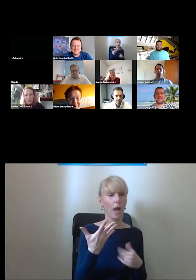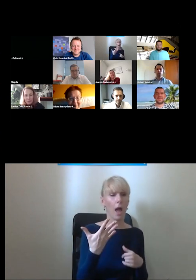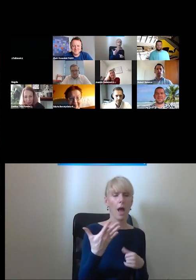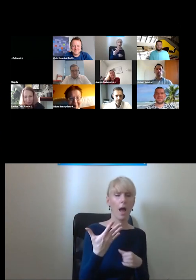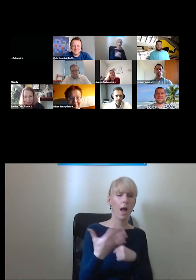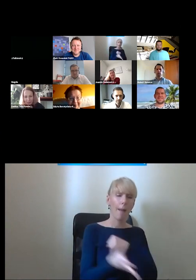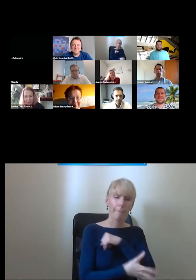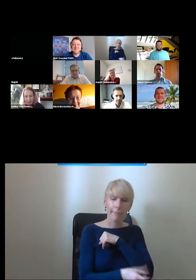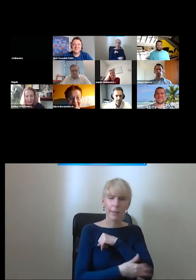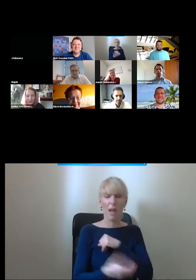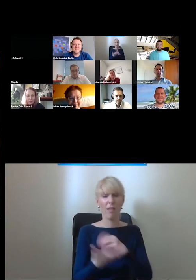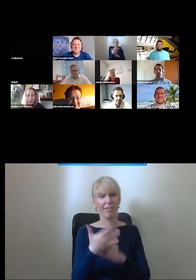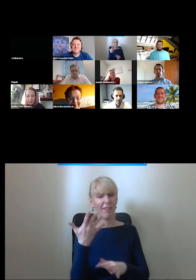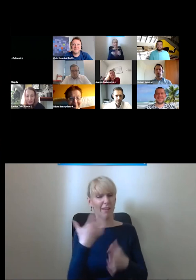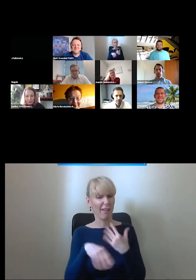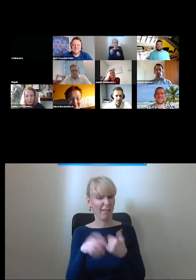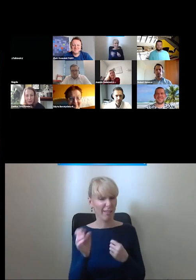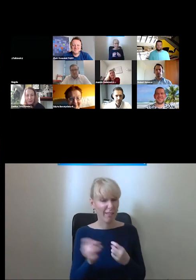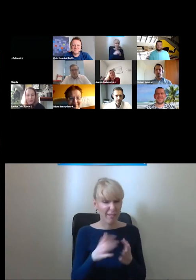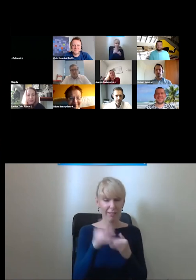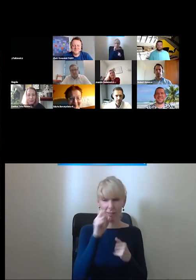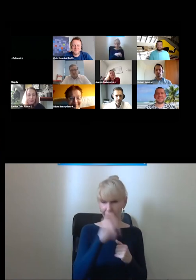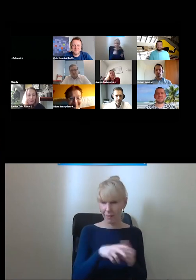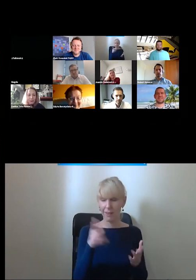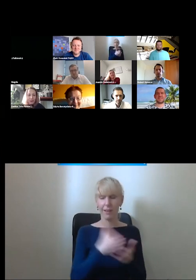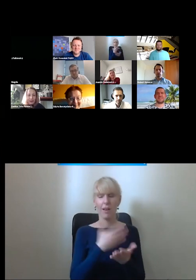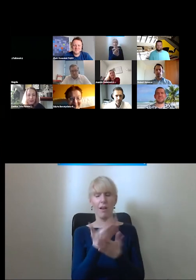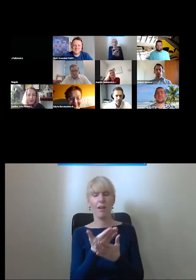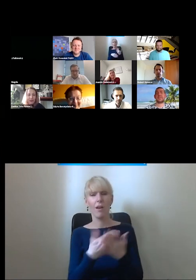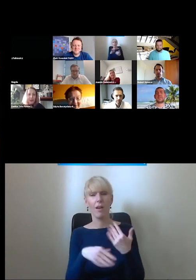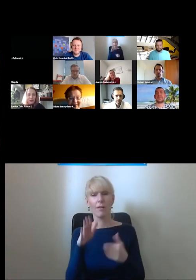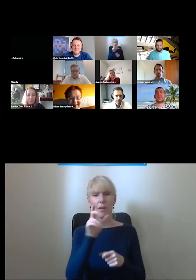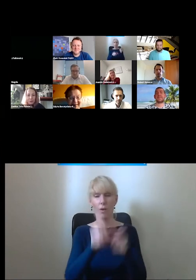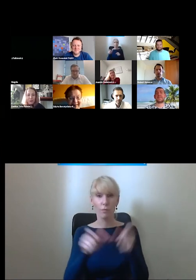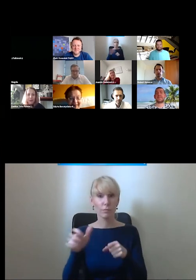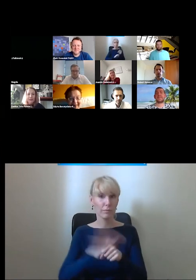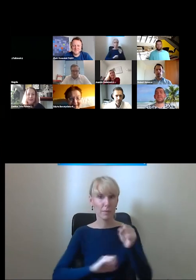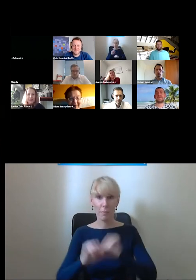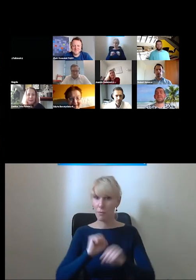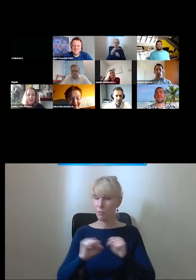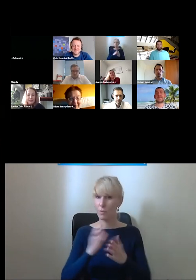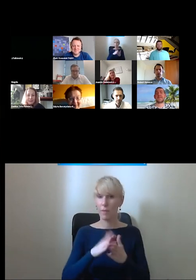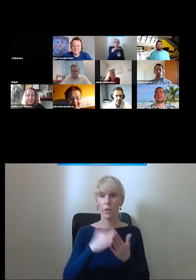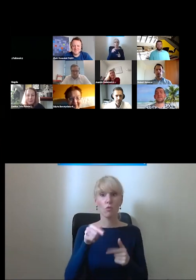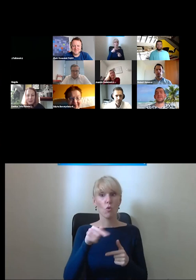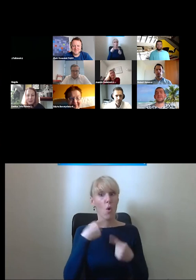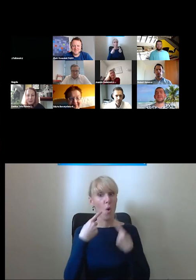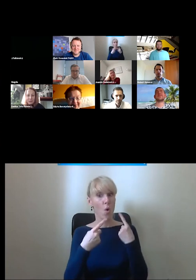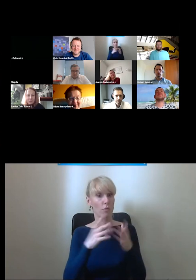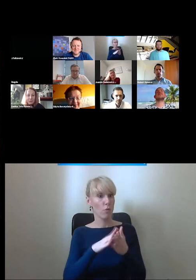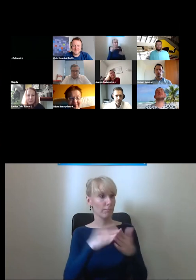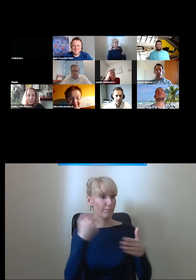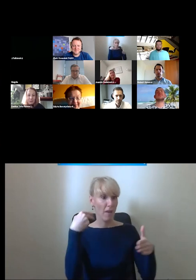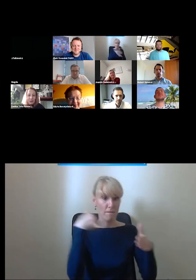niepełnosprawnych dostać do budynku tylko rozmawiamy o strasznie skomplikowanych systemach